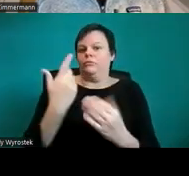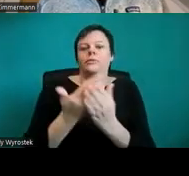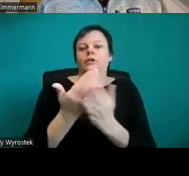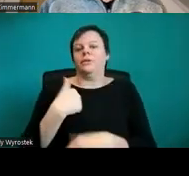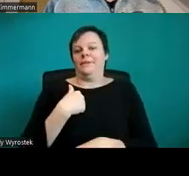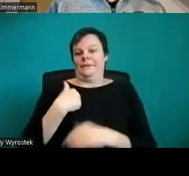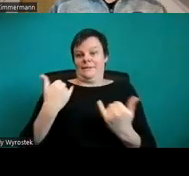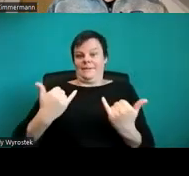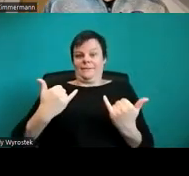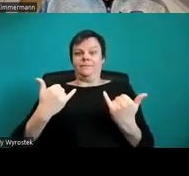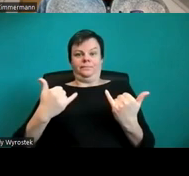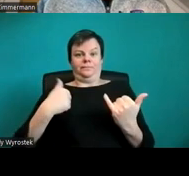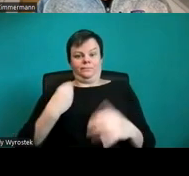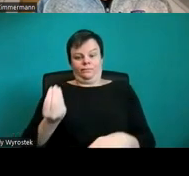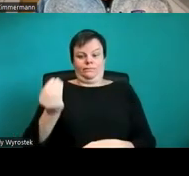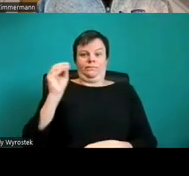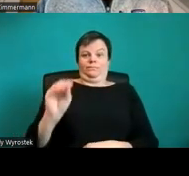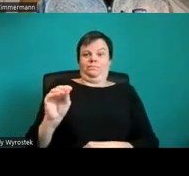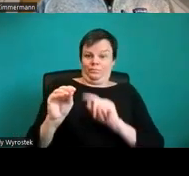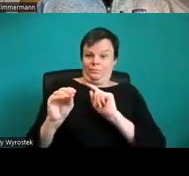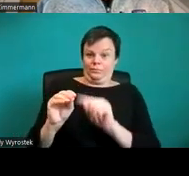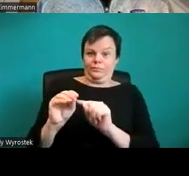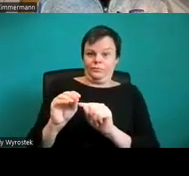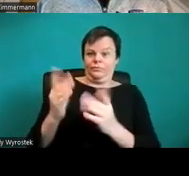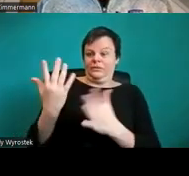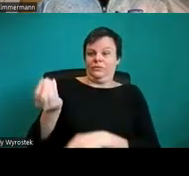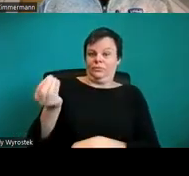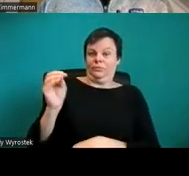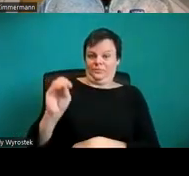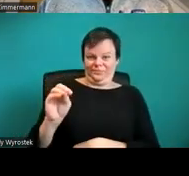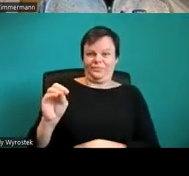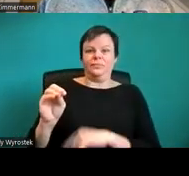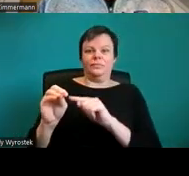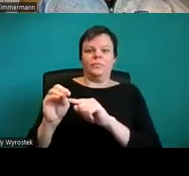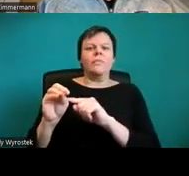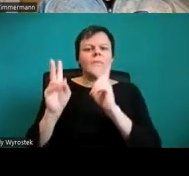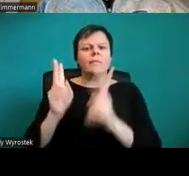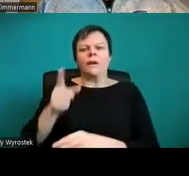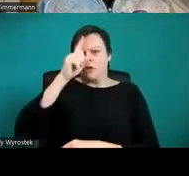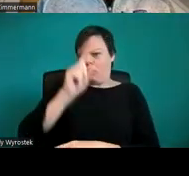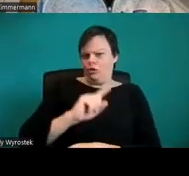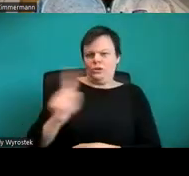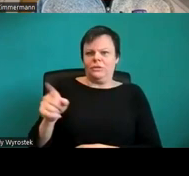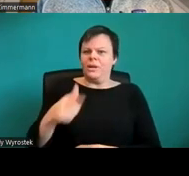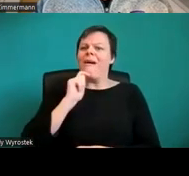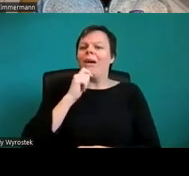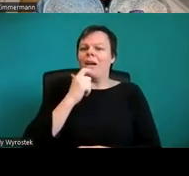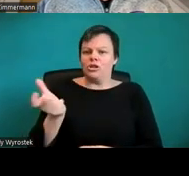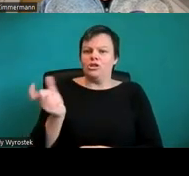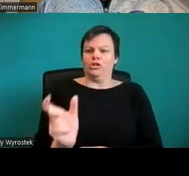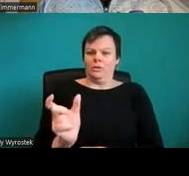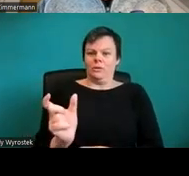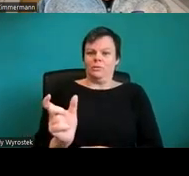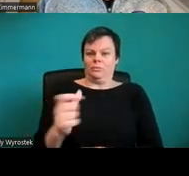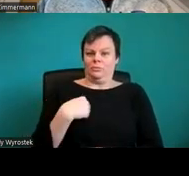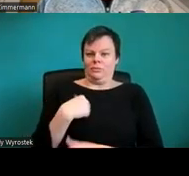So, das ist jetzt nicht deutsch, sondern das ist englisch. Ich zeige jetzt mal, wie das vorgelesen würde in dem Screenreader, wenn